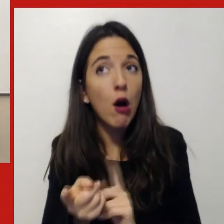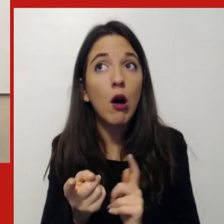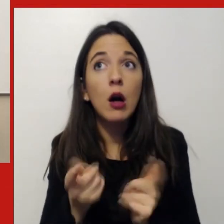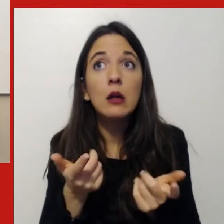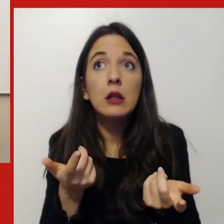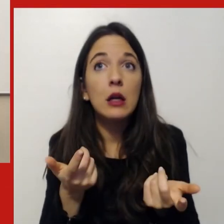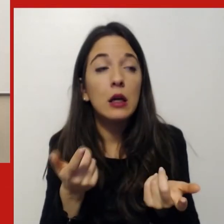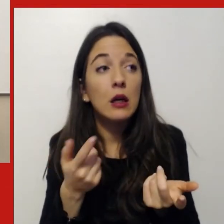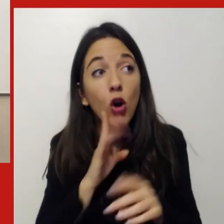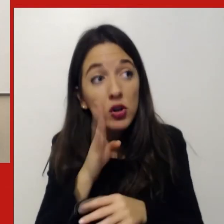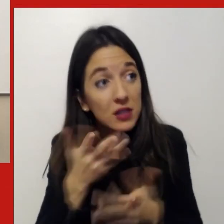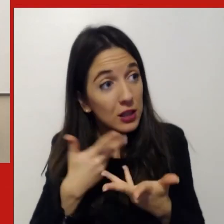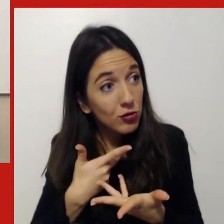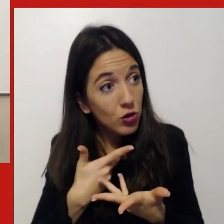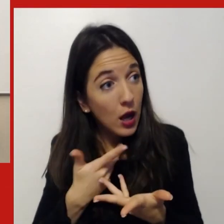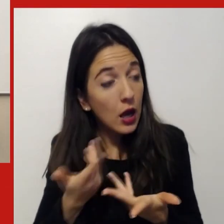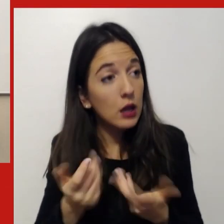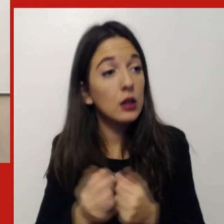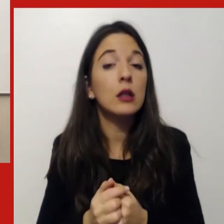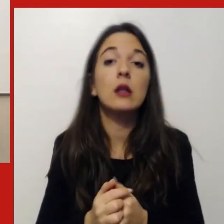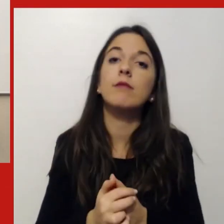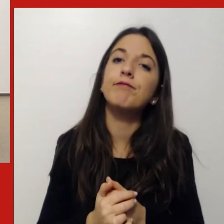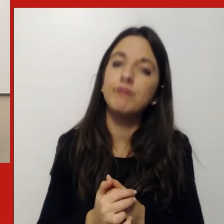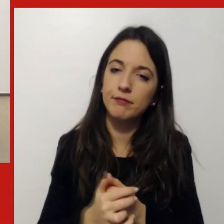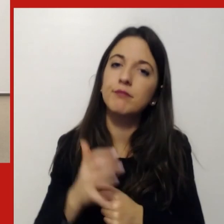dove usarlo con valore il lavoro allora